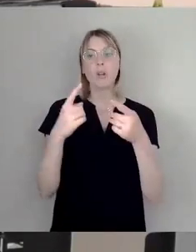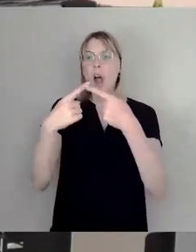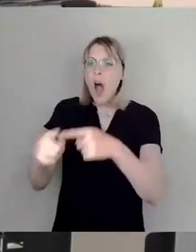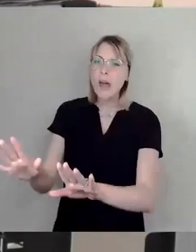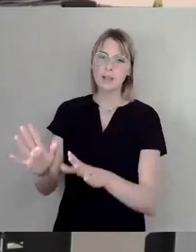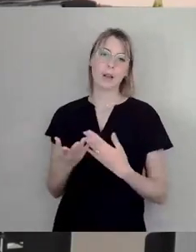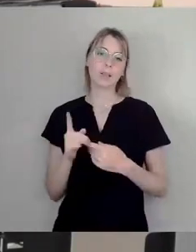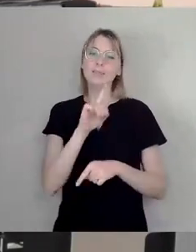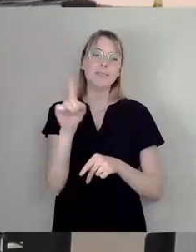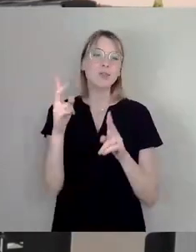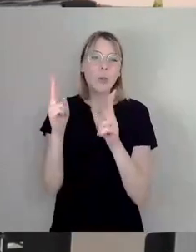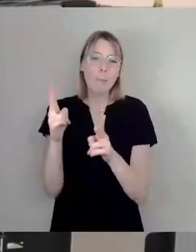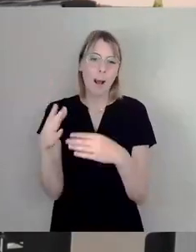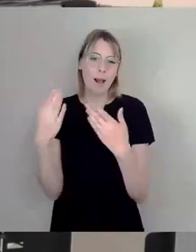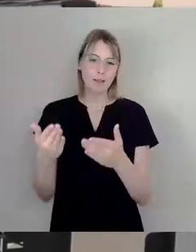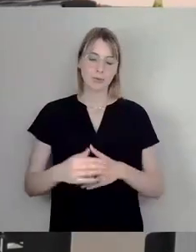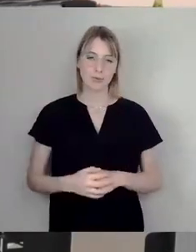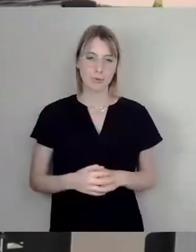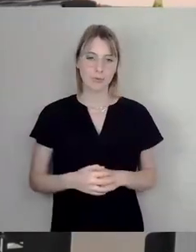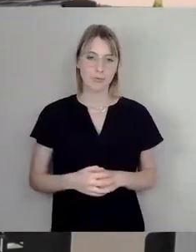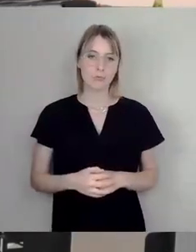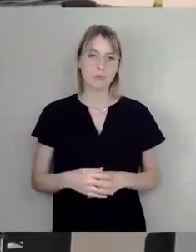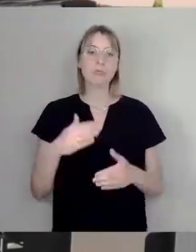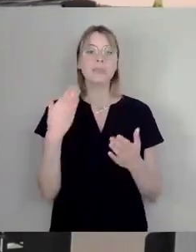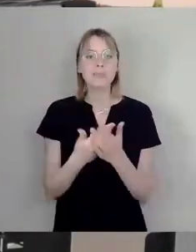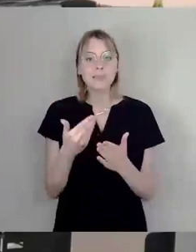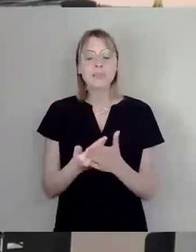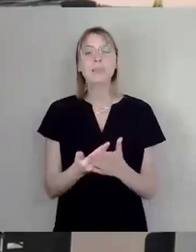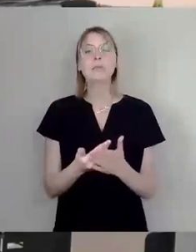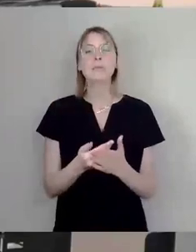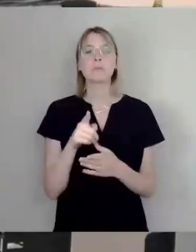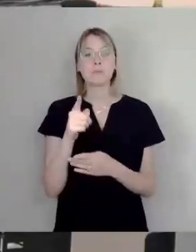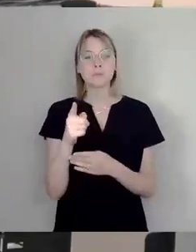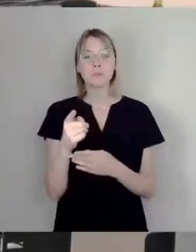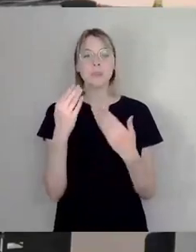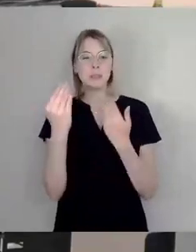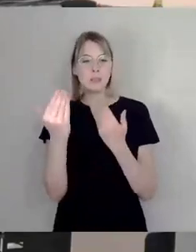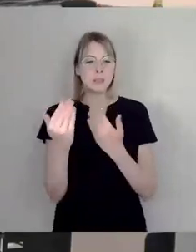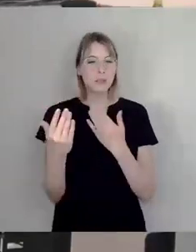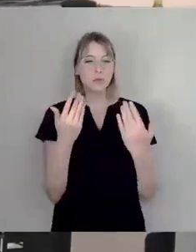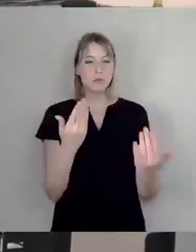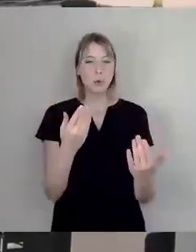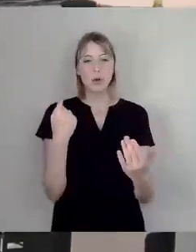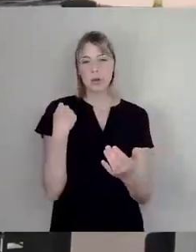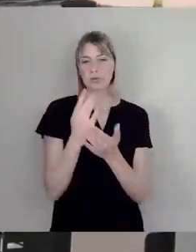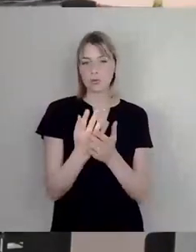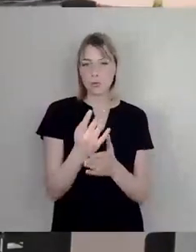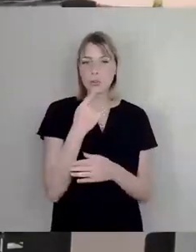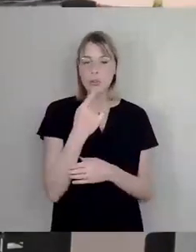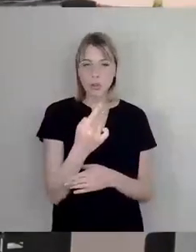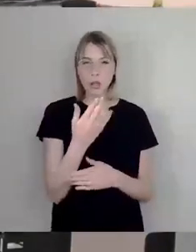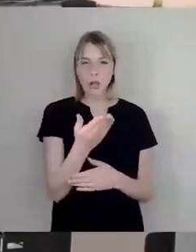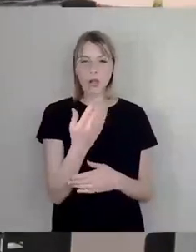und dann haben wir sozusagen die Tendenz, die jetzt beschrieben wurde, dass das immer weiter reglementiert wird